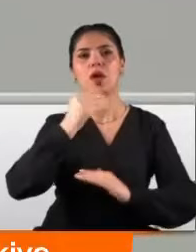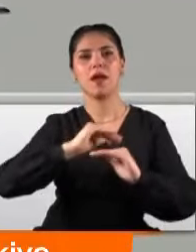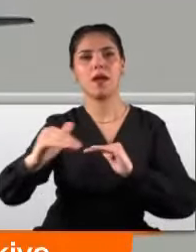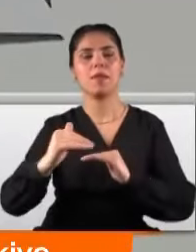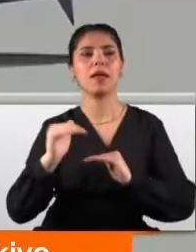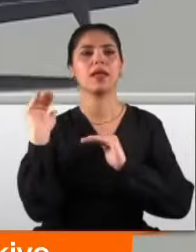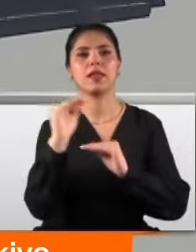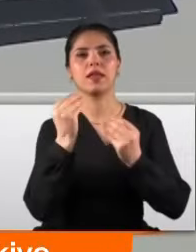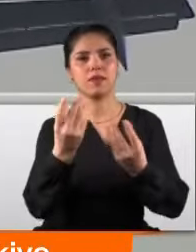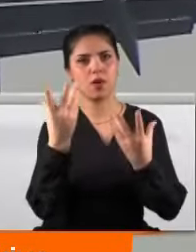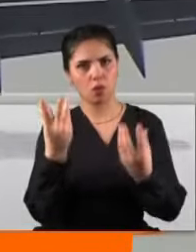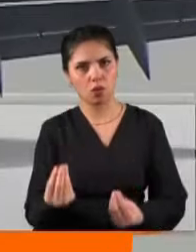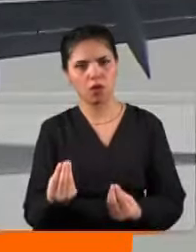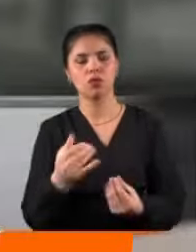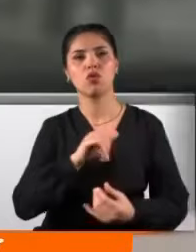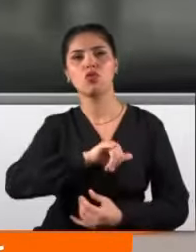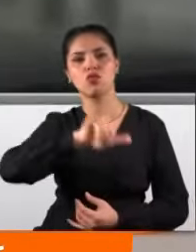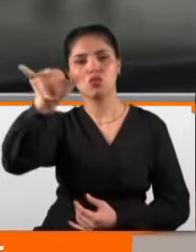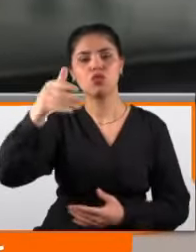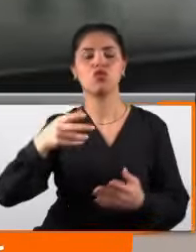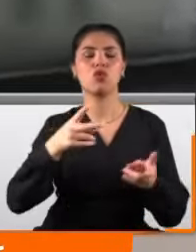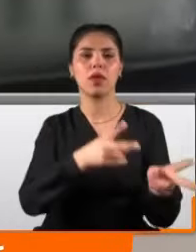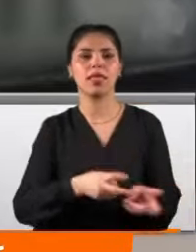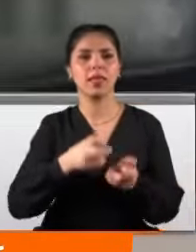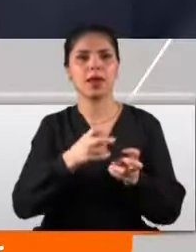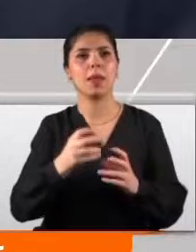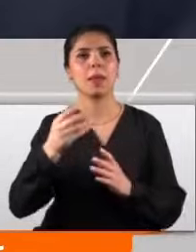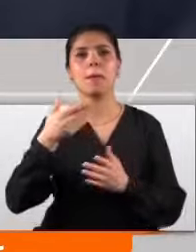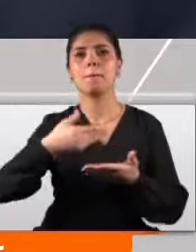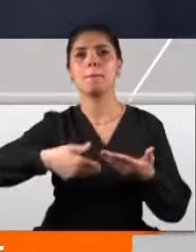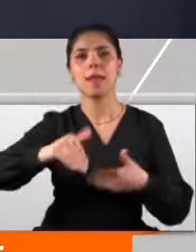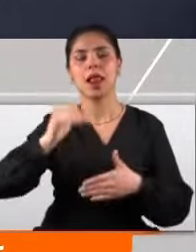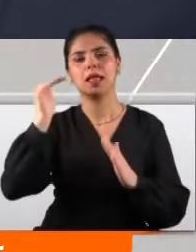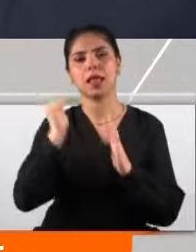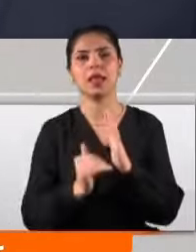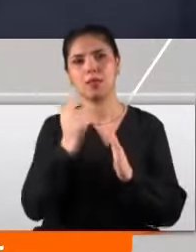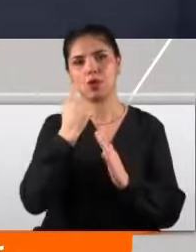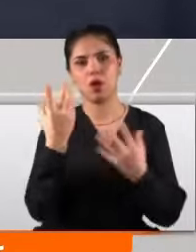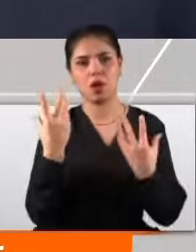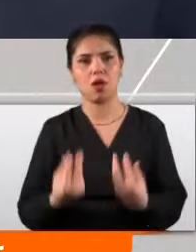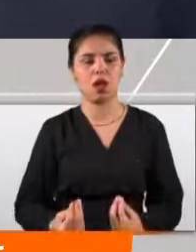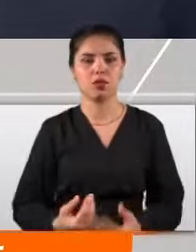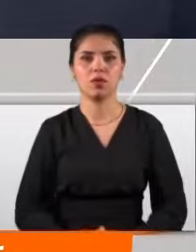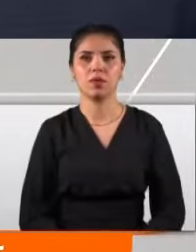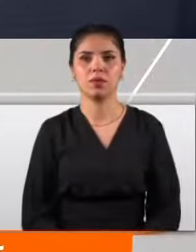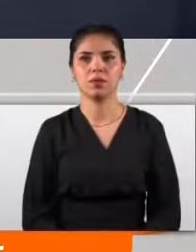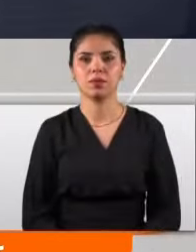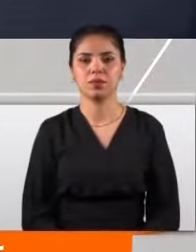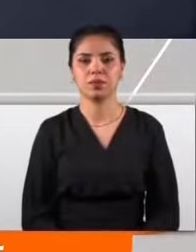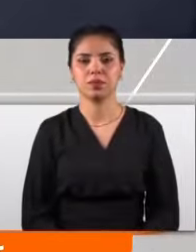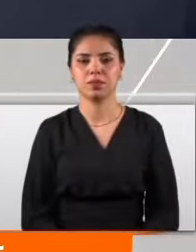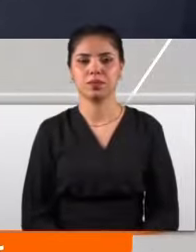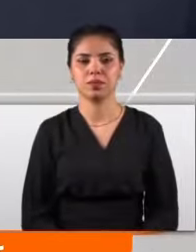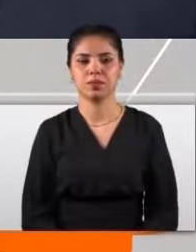kapsayacak. Aynı zamanda uçak ve tren biletleri indirimli sunulacak. Ulaştırma Bakanlığı da burada kendi çalışmasını yapacak.